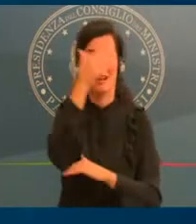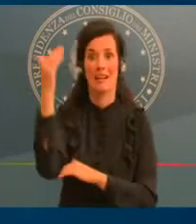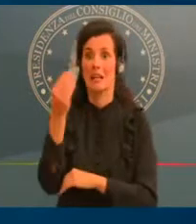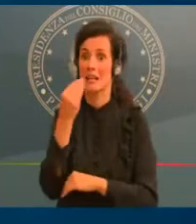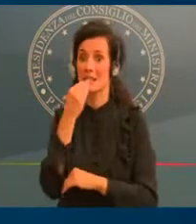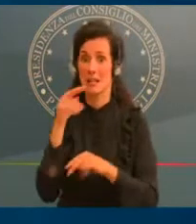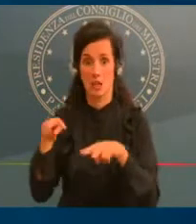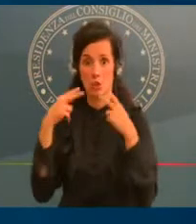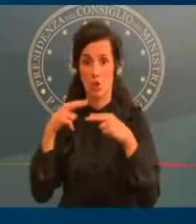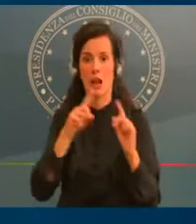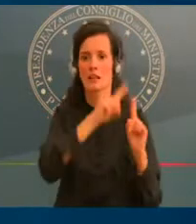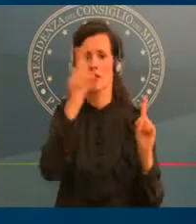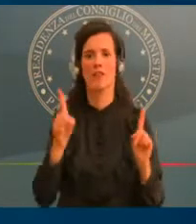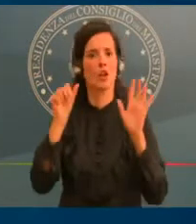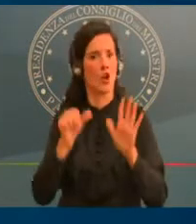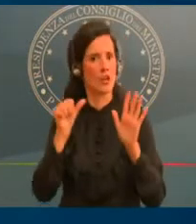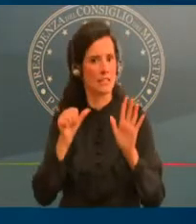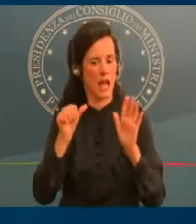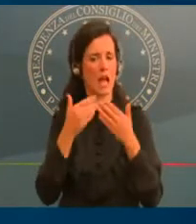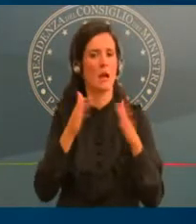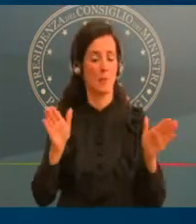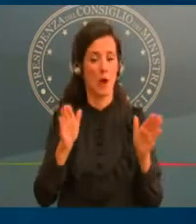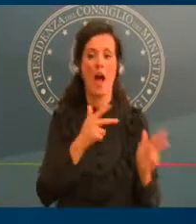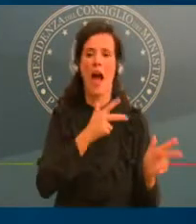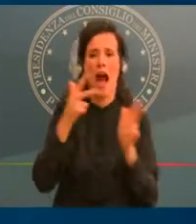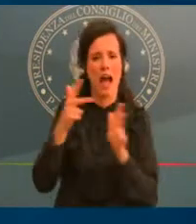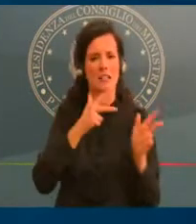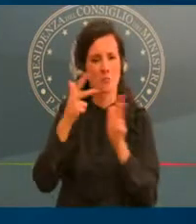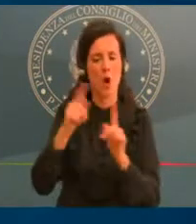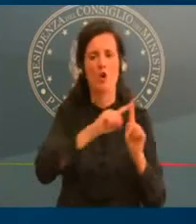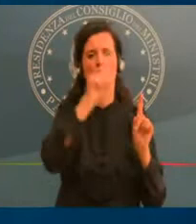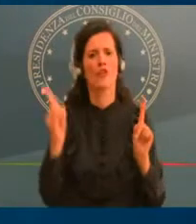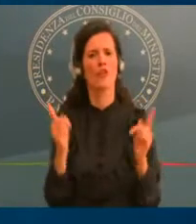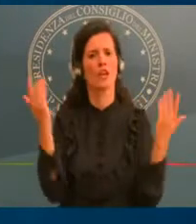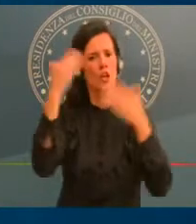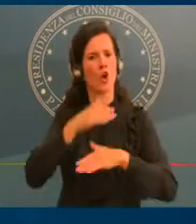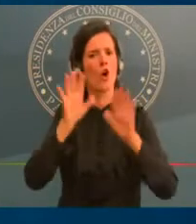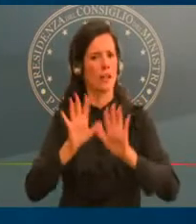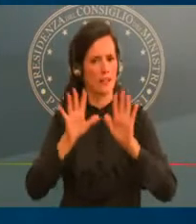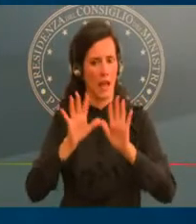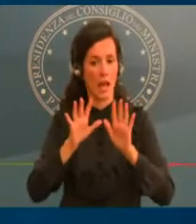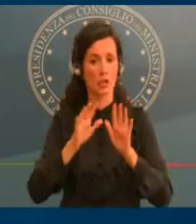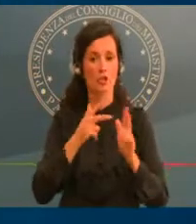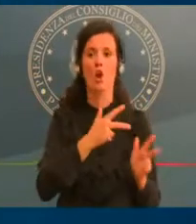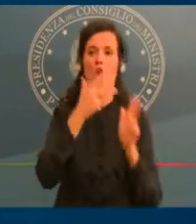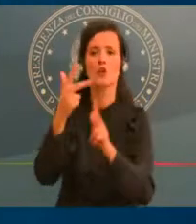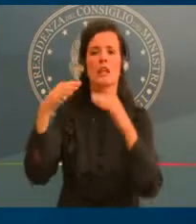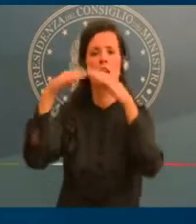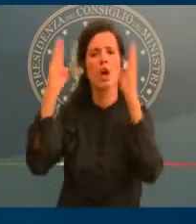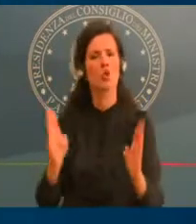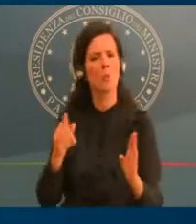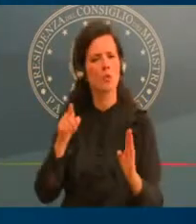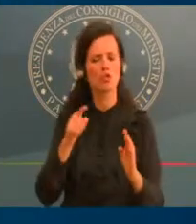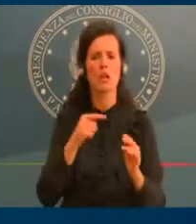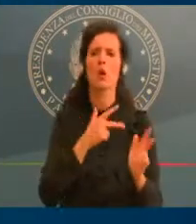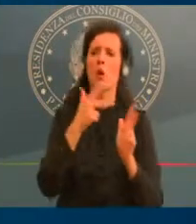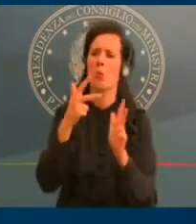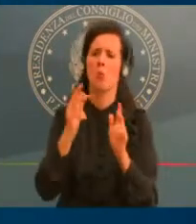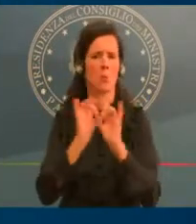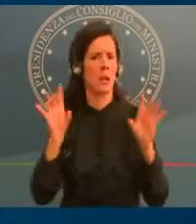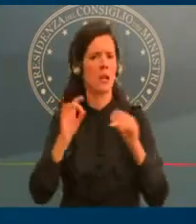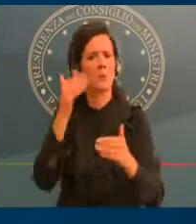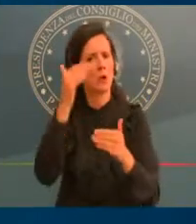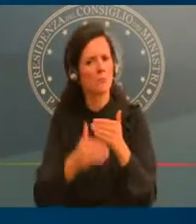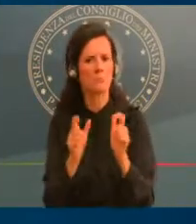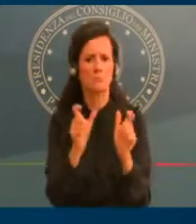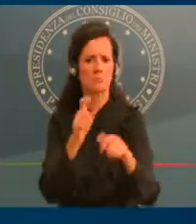domicilio non ci sono però restrizioni e continuano a rimanere chiuse piscine, palestre, teatri, cinema,